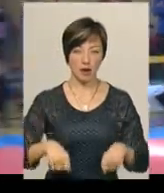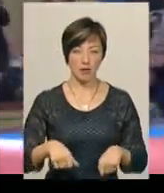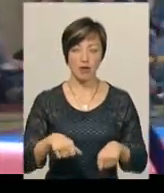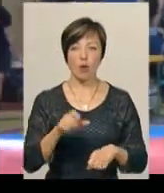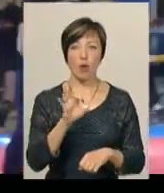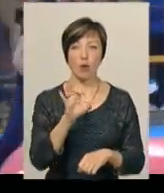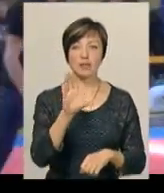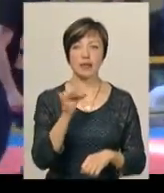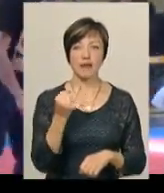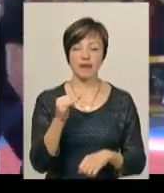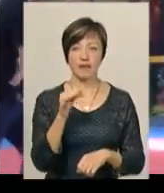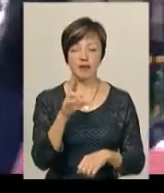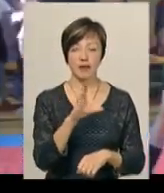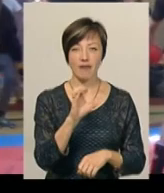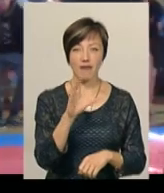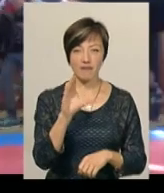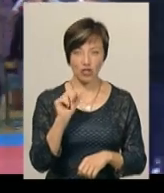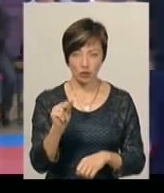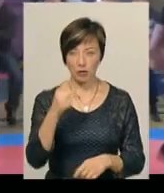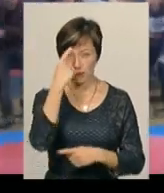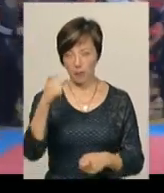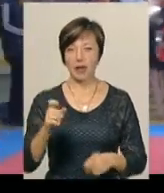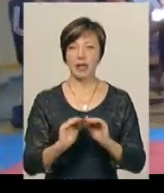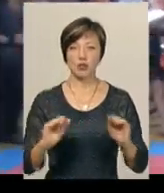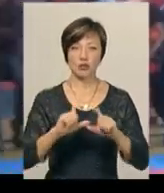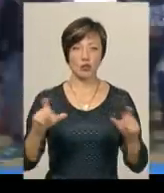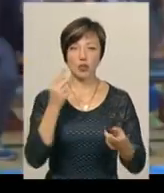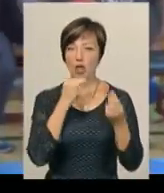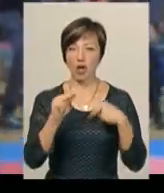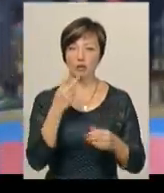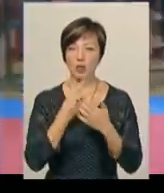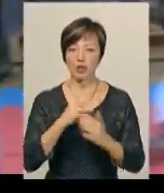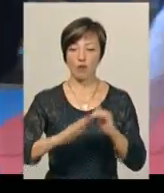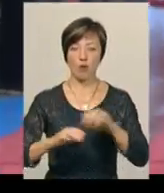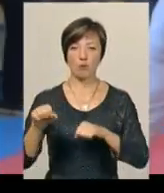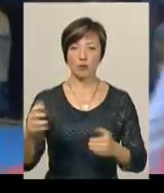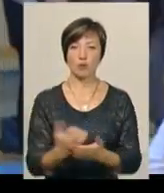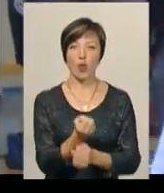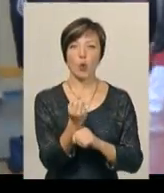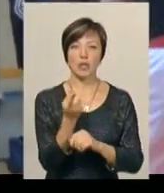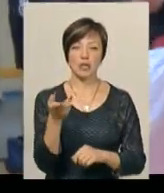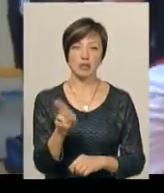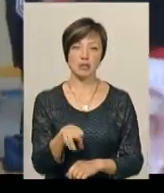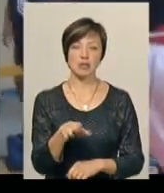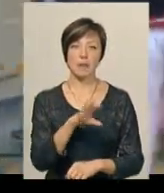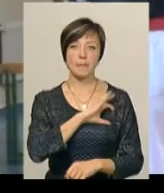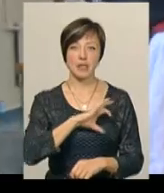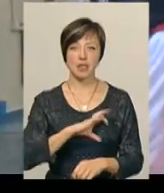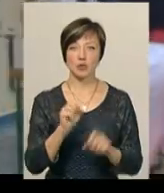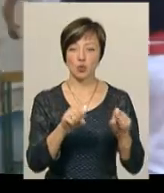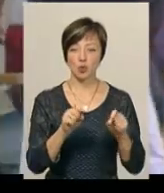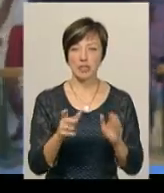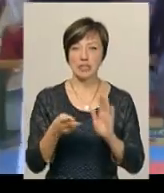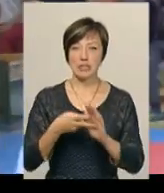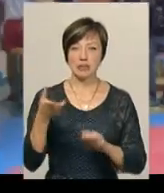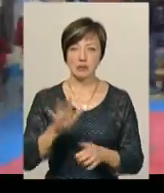Гаррій Осідлевич повідомив, вихованці школи найкраще показали себе в рукопаші, де здобули 11 медалей – золоту, 7 срібних